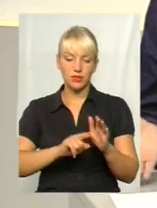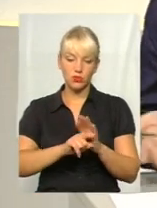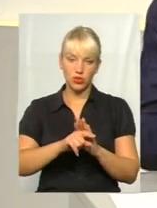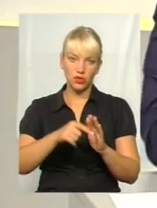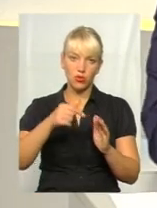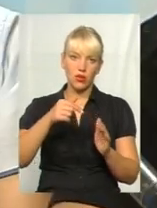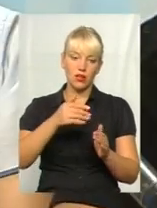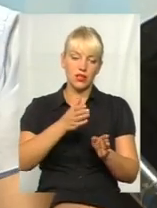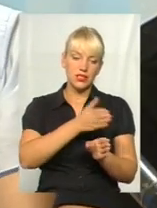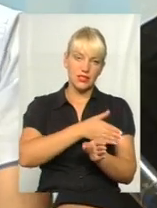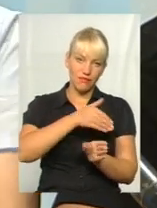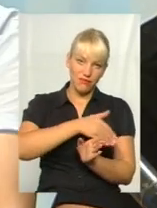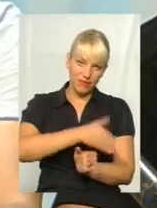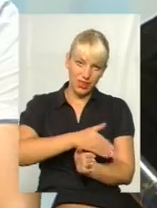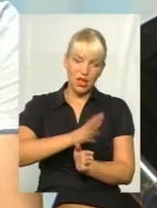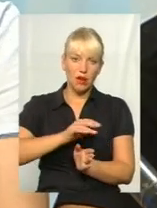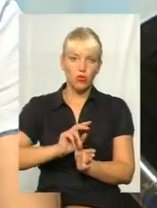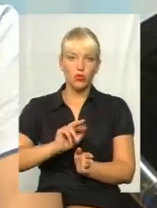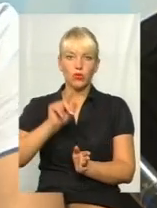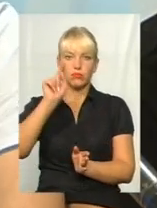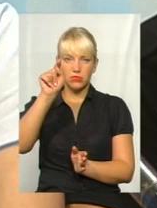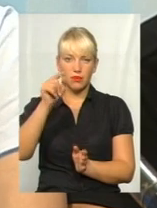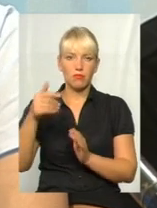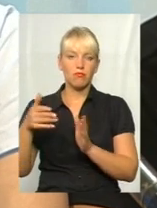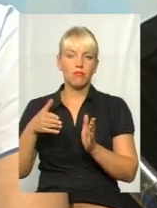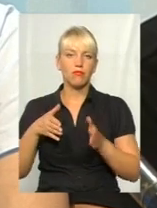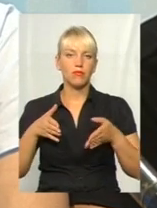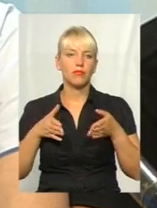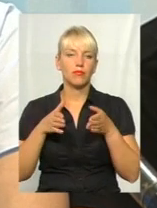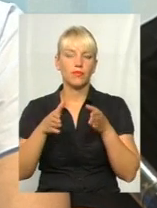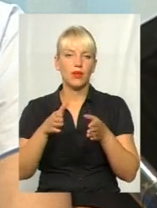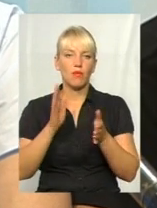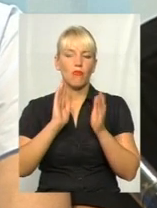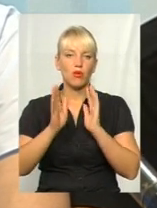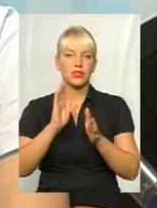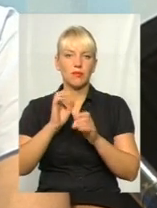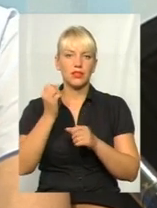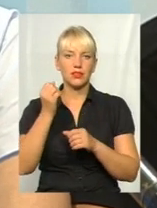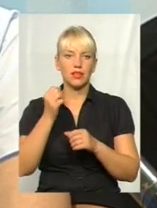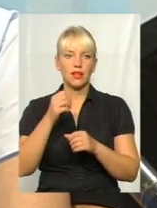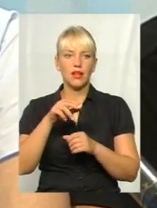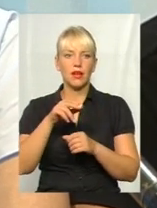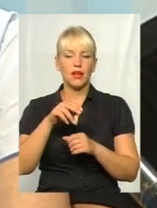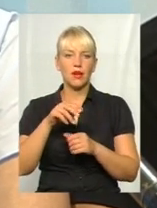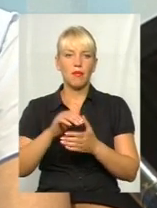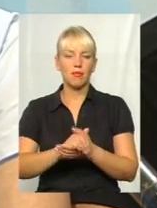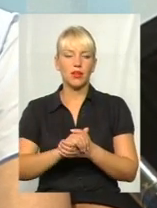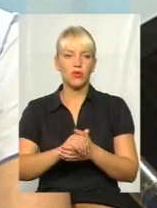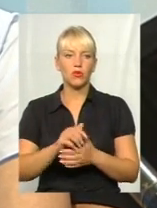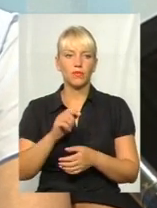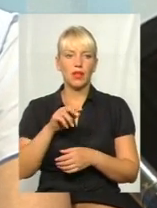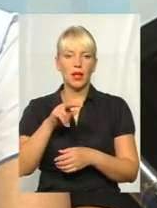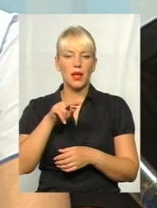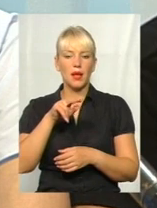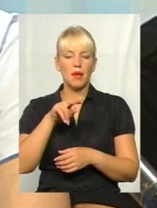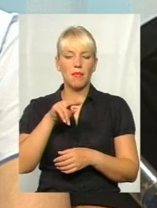тобто... Так, звичайно, я з вами погоджуюсь, але якщо взяти, наприклад, проспект Перемоги, то там спеціально на даному етапі встановлюються